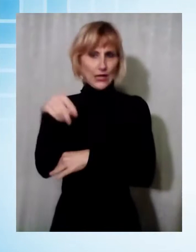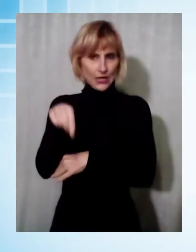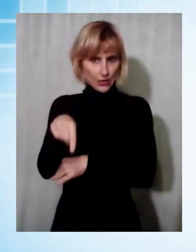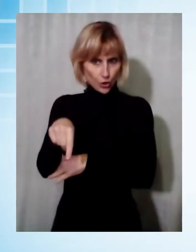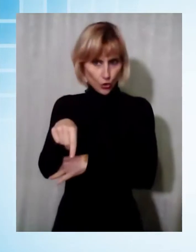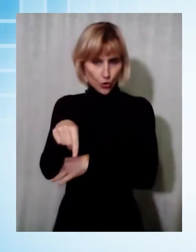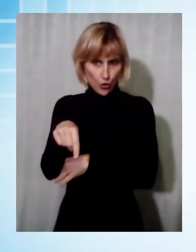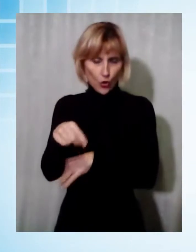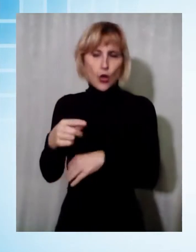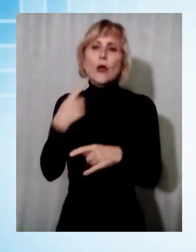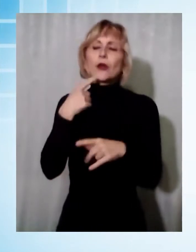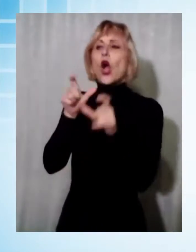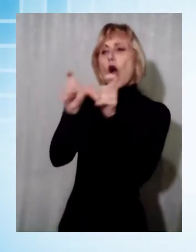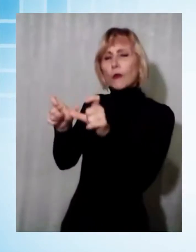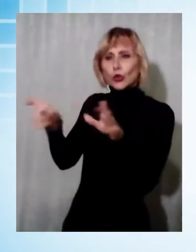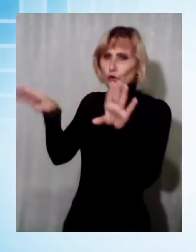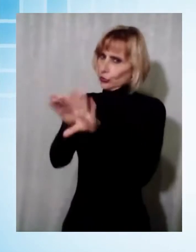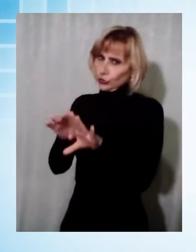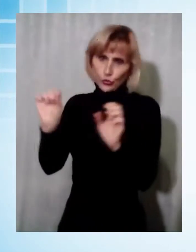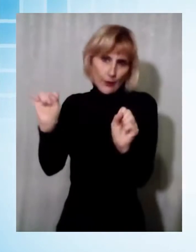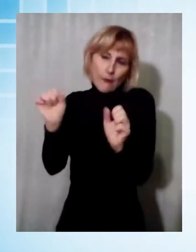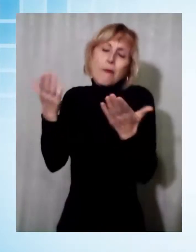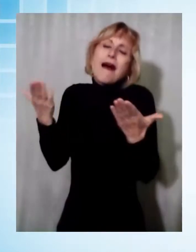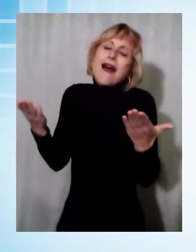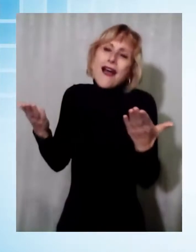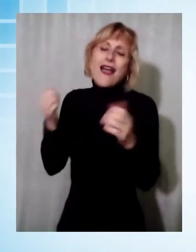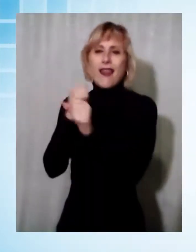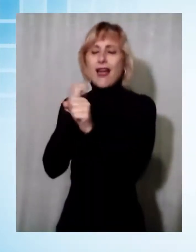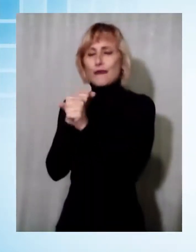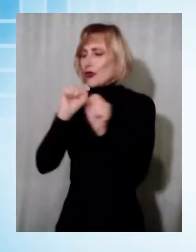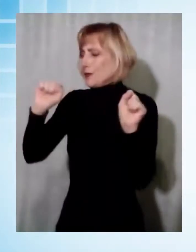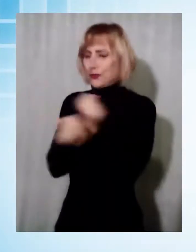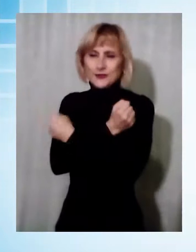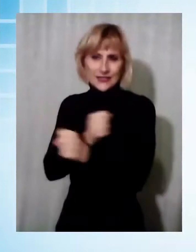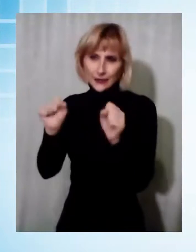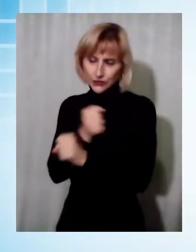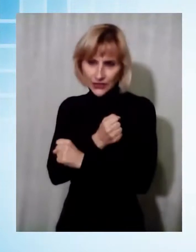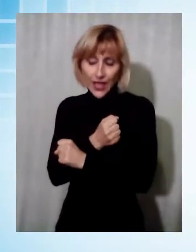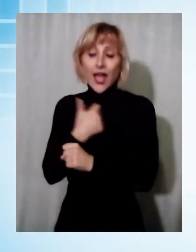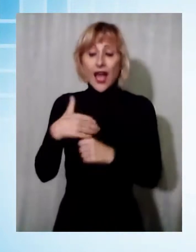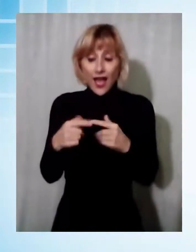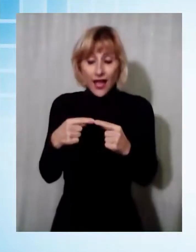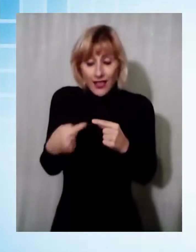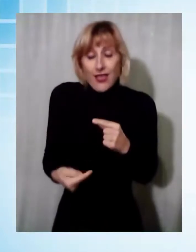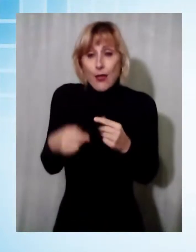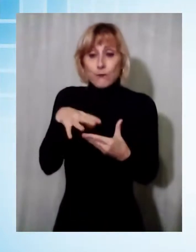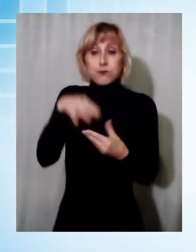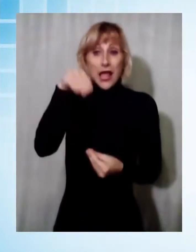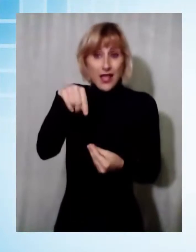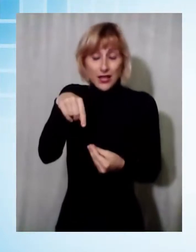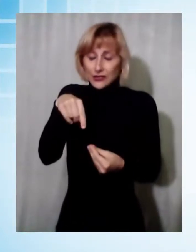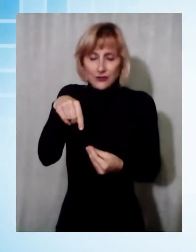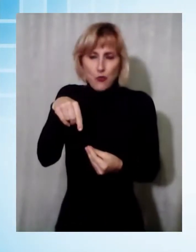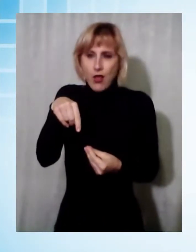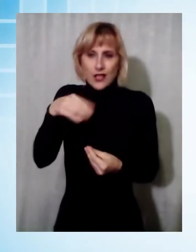dall'obbligo di chiusura, si vede impossibilitato lavorare, nemmeno le prospettive della Pasqua sembrano lasciare spiraglie.